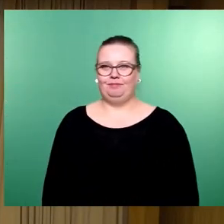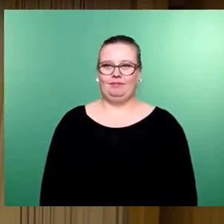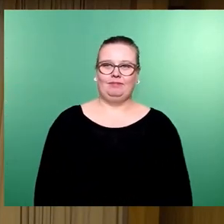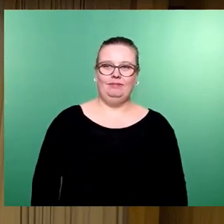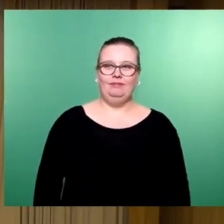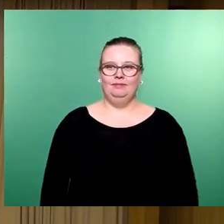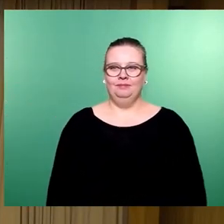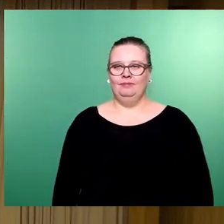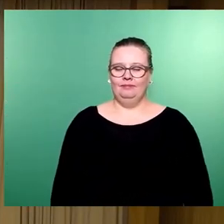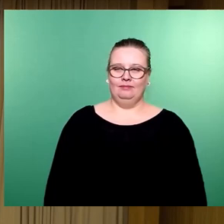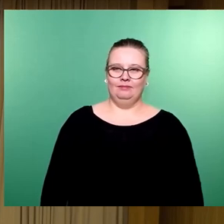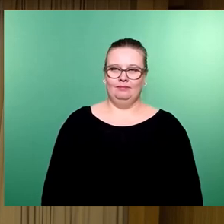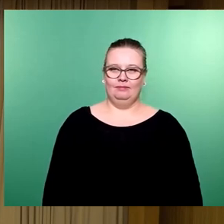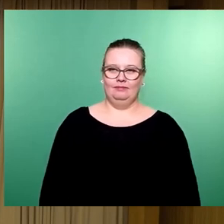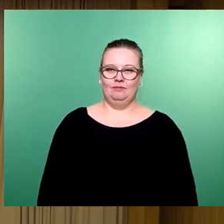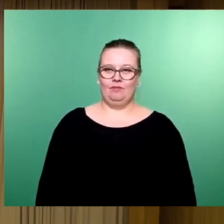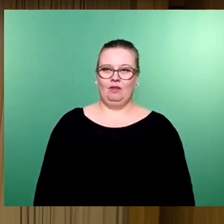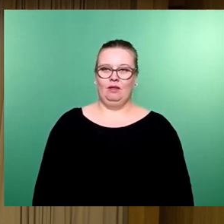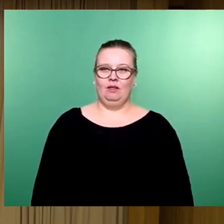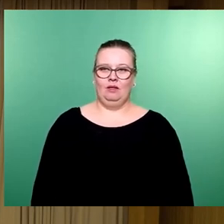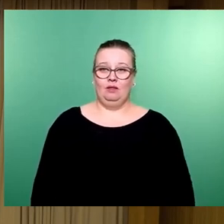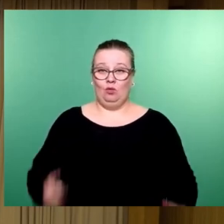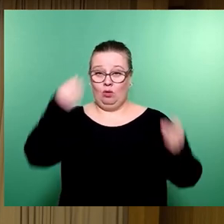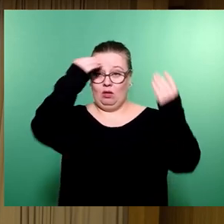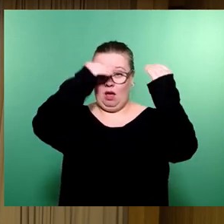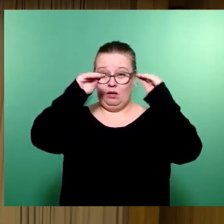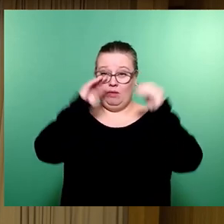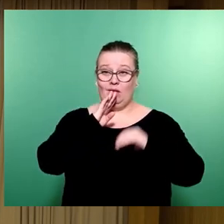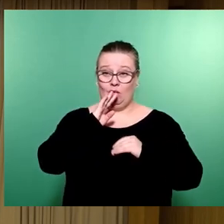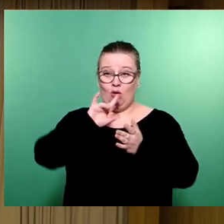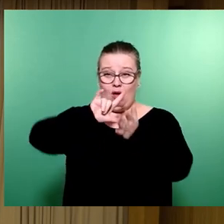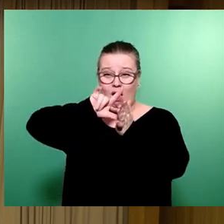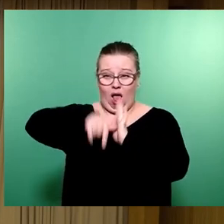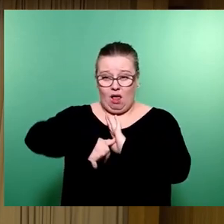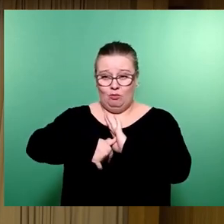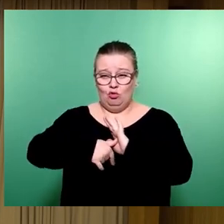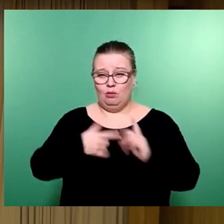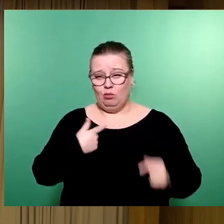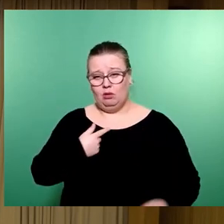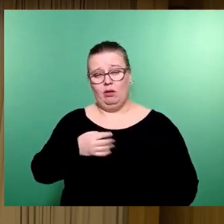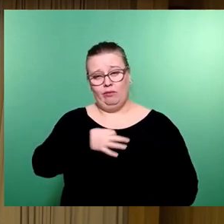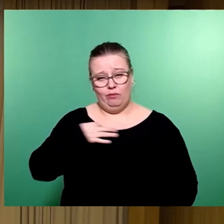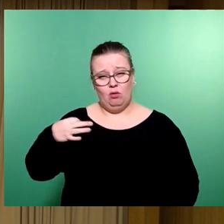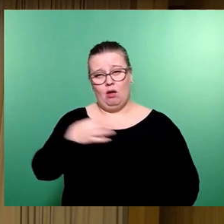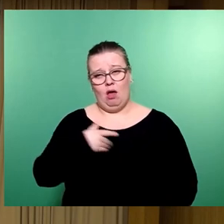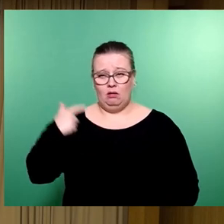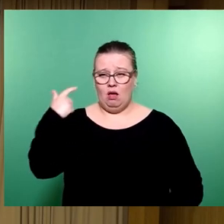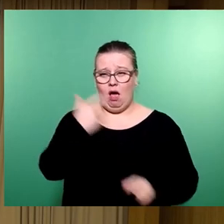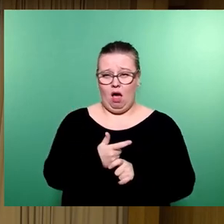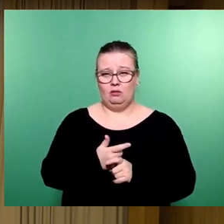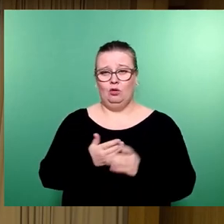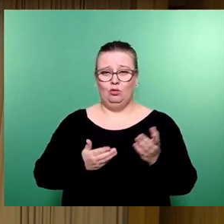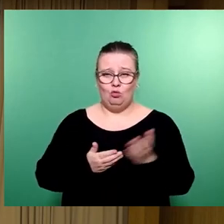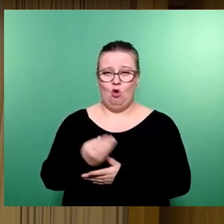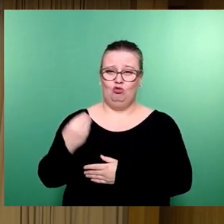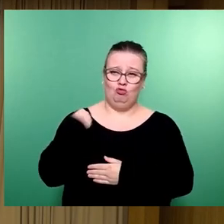Die noch angemeldeten Redner, das ist noch mal eine halbe Stunde. Ich finde es langsam eine Zumutung, dass wir hier so ständig belehrt werden